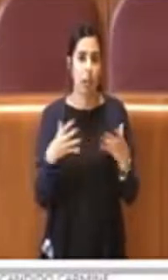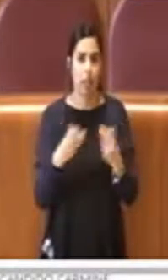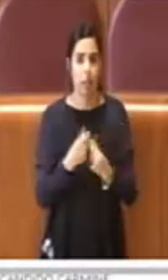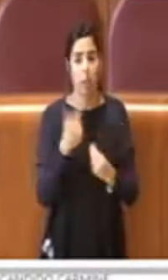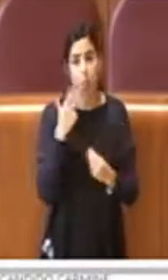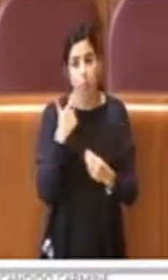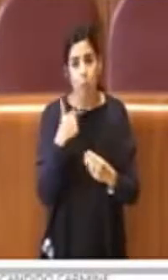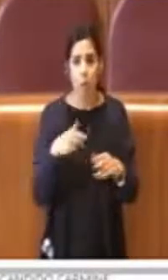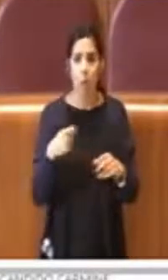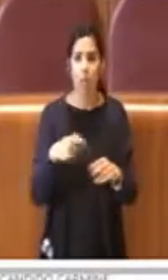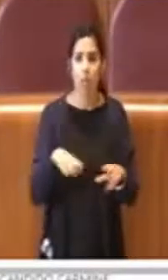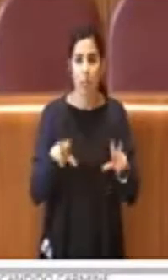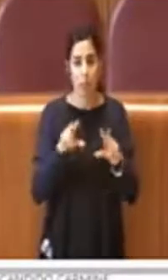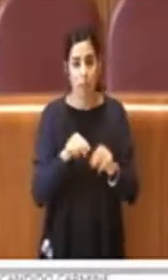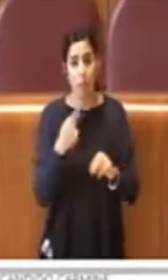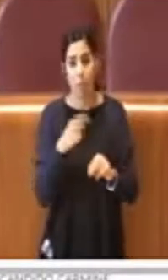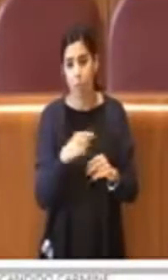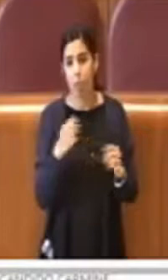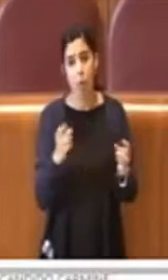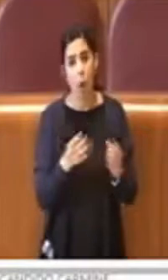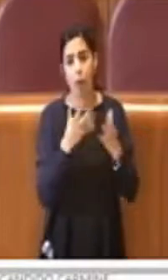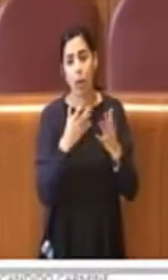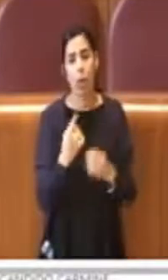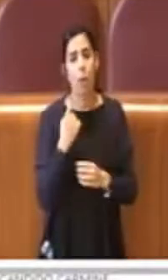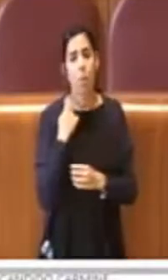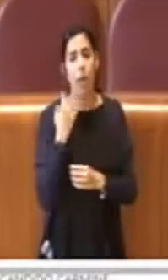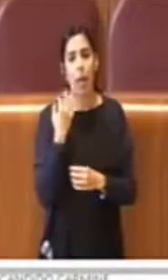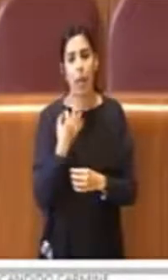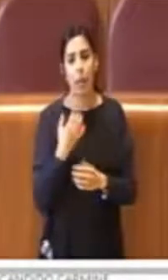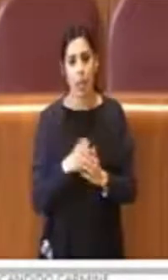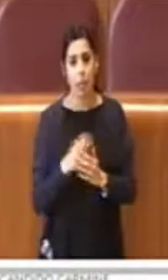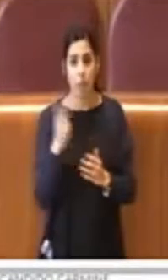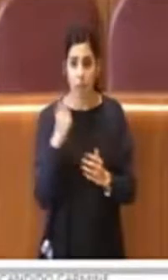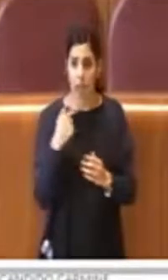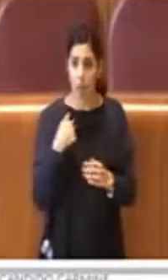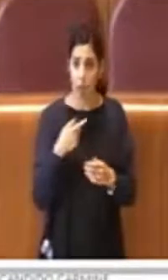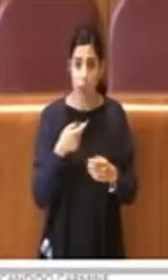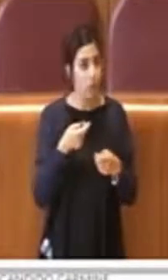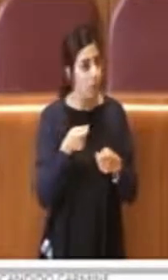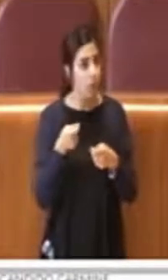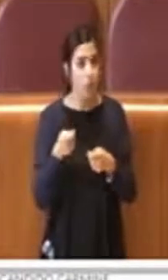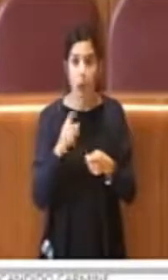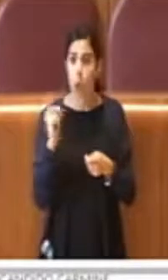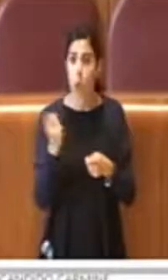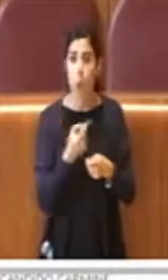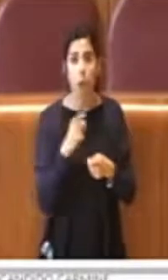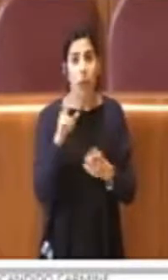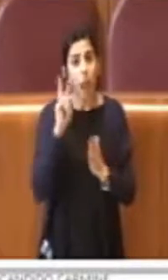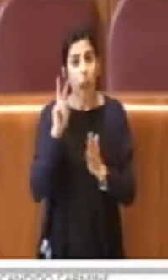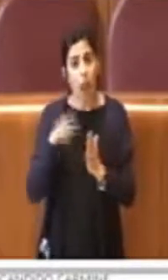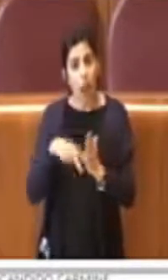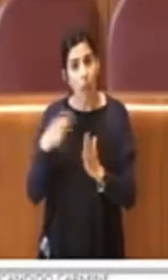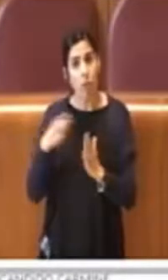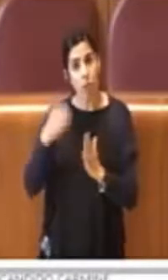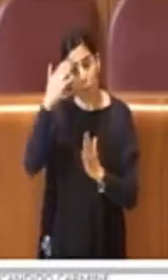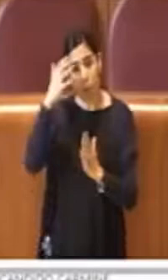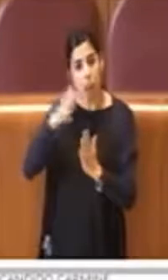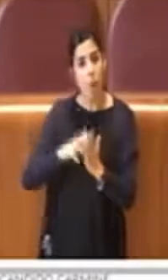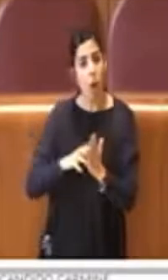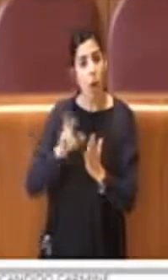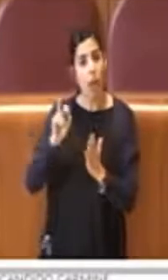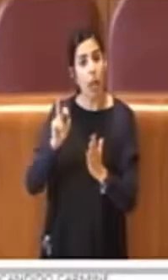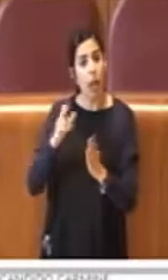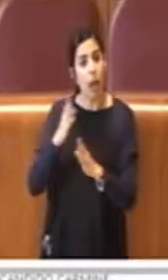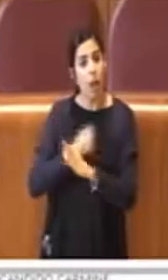ribadisco, questa è stata un'occasione mancata. Veramente invito tutti a leggere questa memoria del 30 agosto, che secondo me è anche offensiva